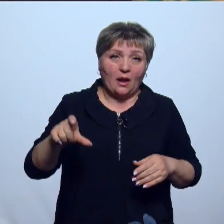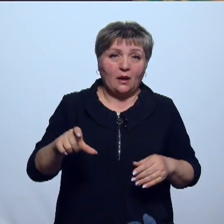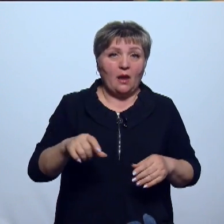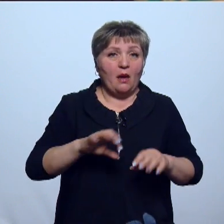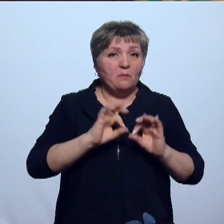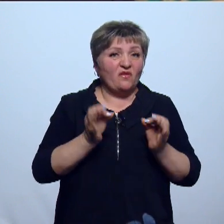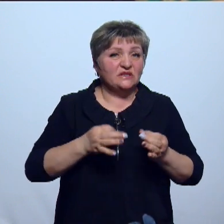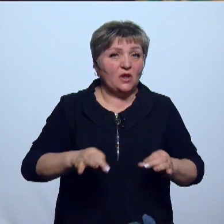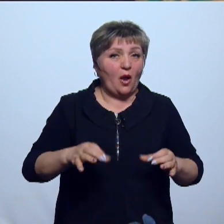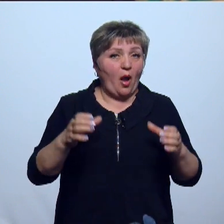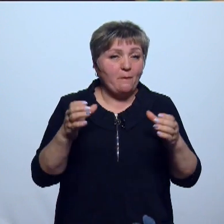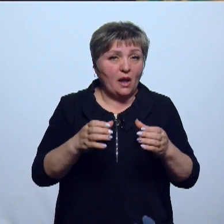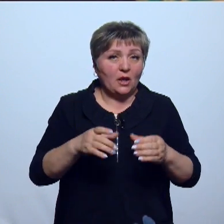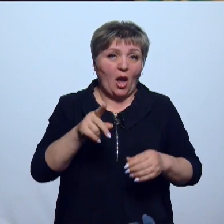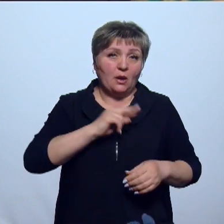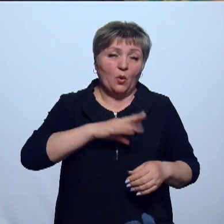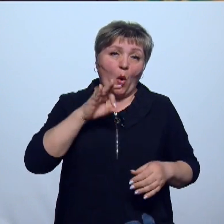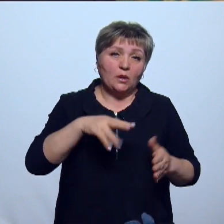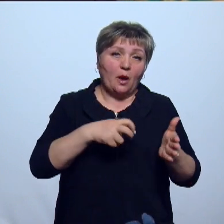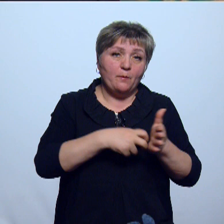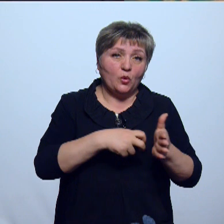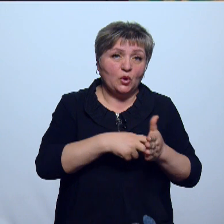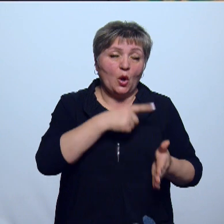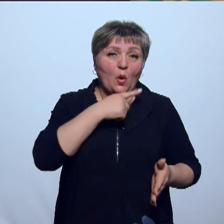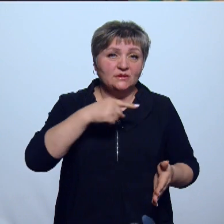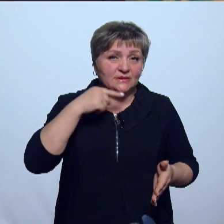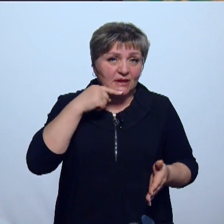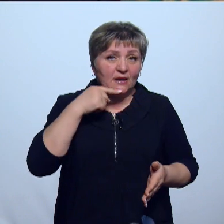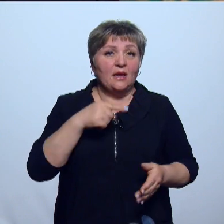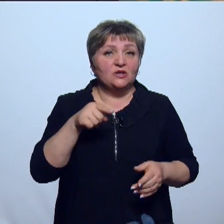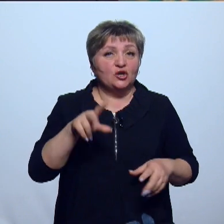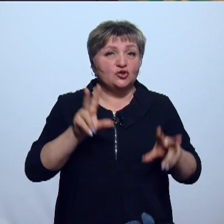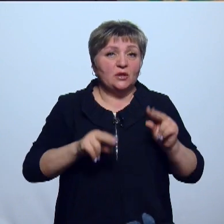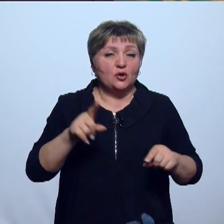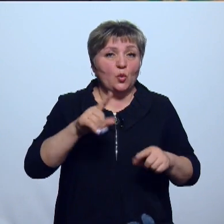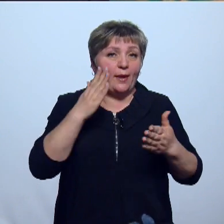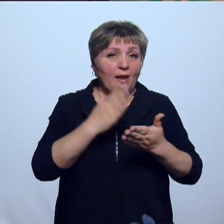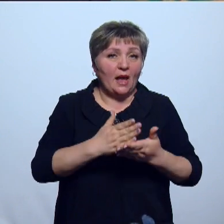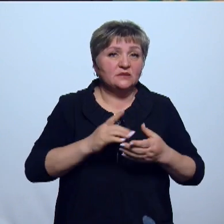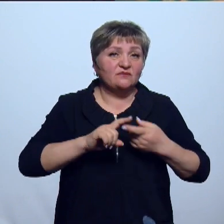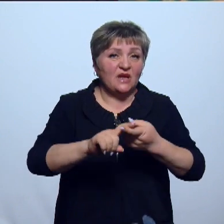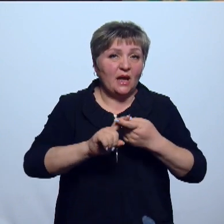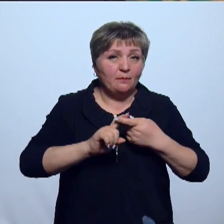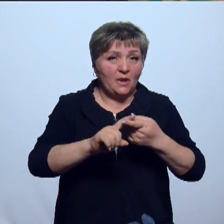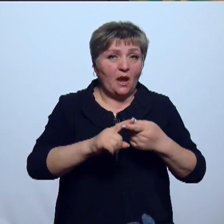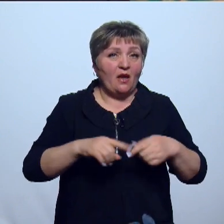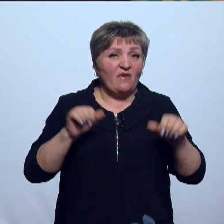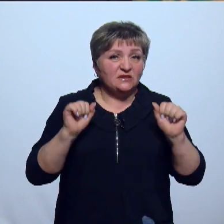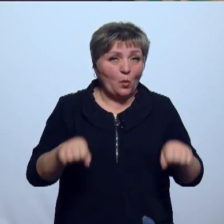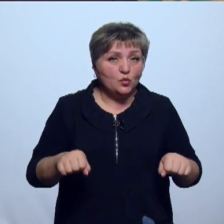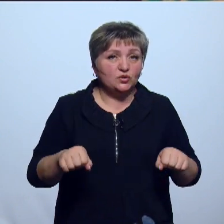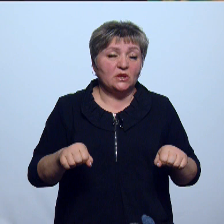команда работает от Почты России. И здесь тоже у нас, я считаю, что есть возможности взаимной интеграции. И